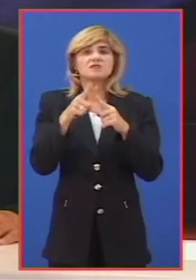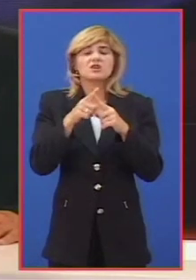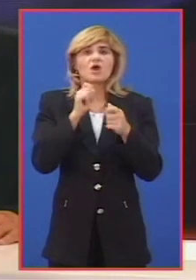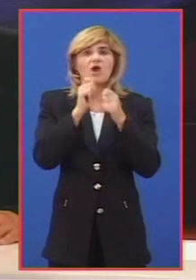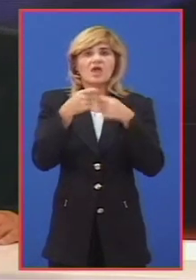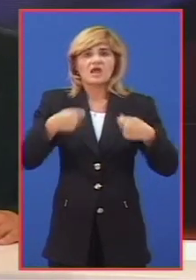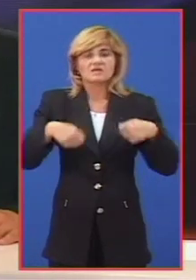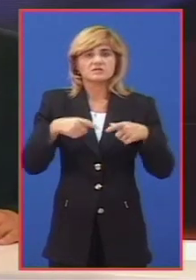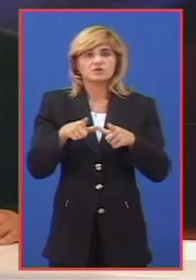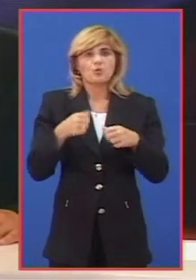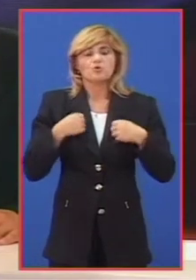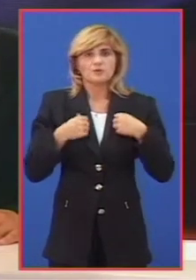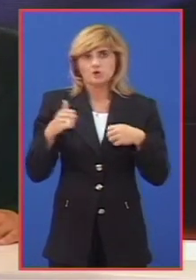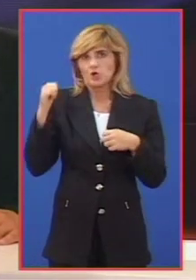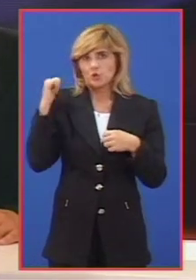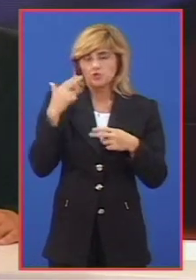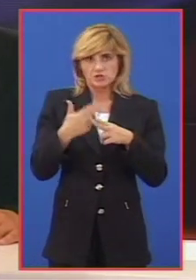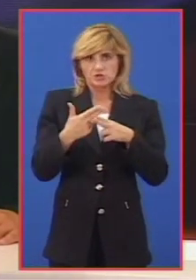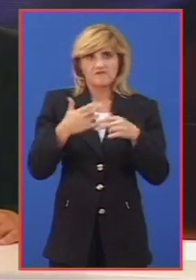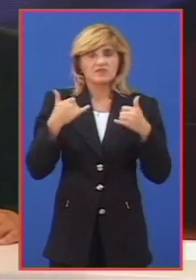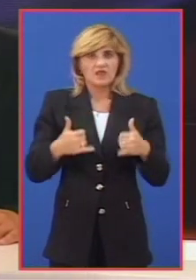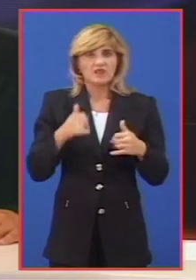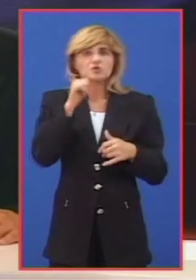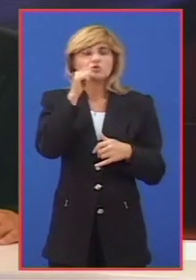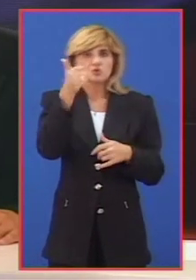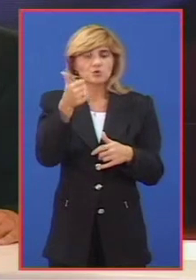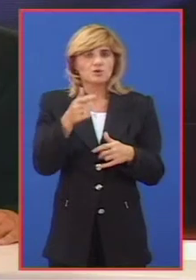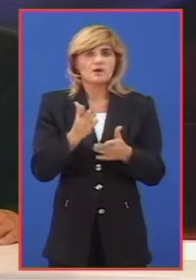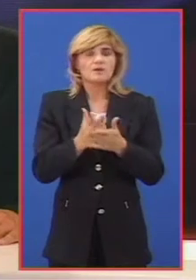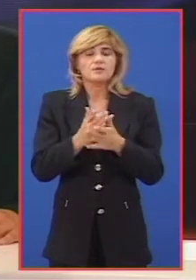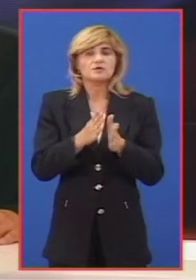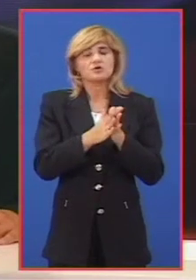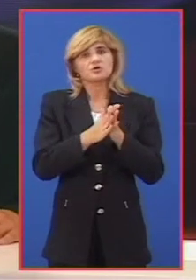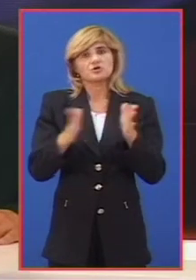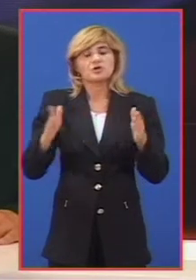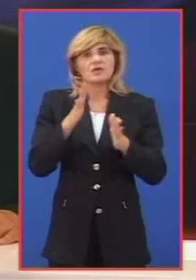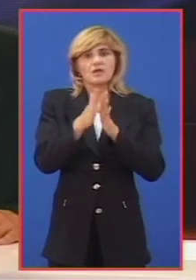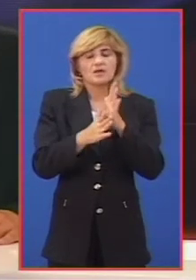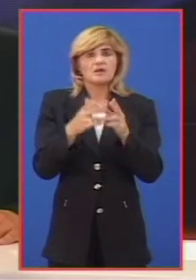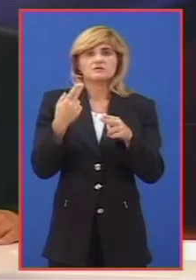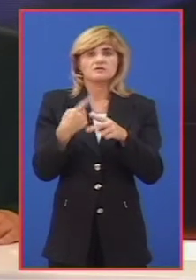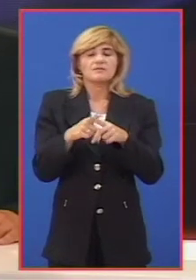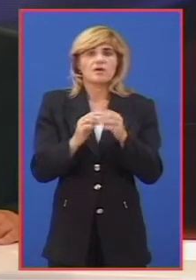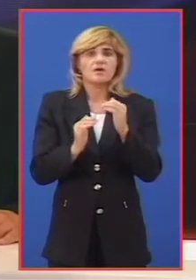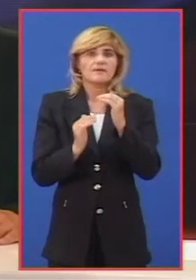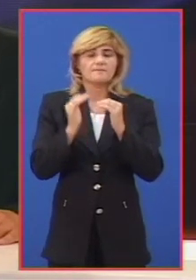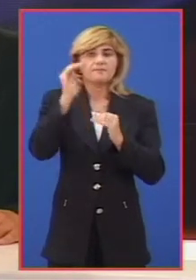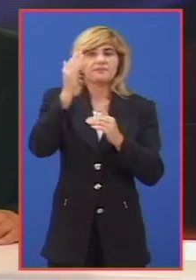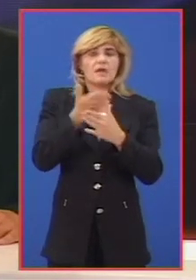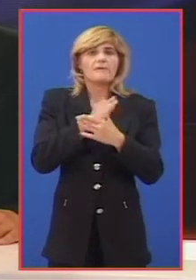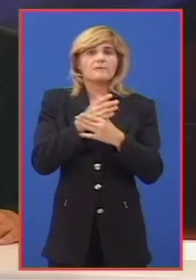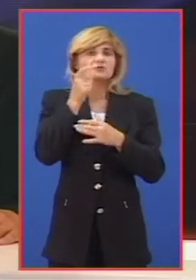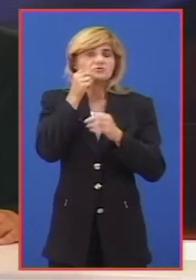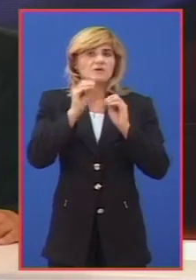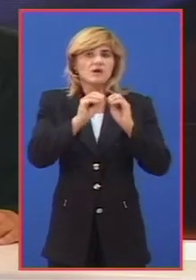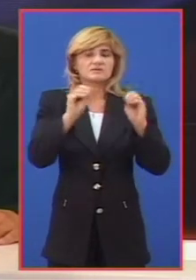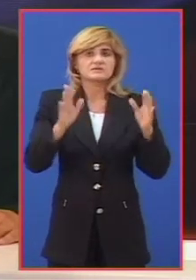juče, danas, sutra. Skup se održava u okviru šireg jednogodišnjeg projekta namenjenog posticanju međunacionalnog dijaloga